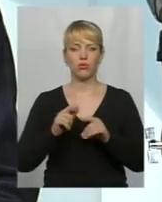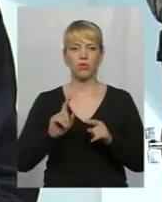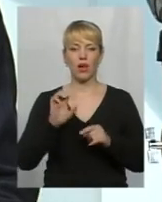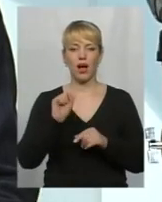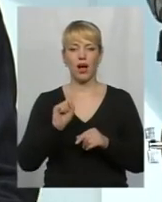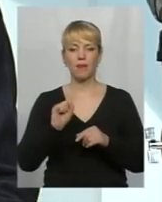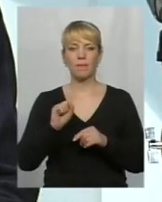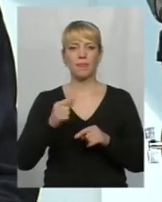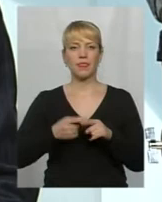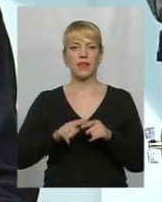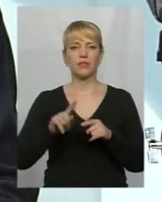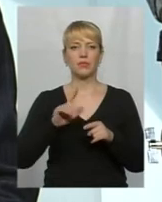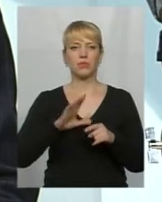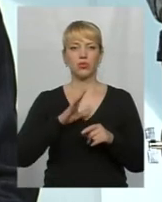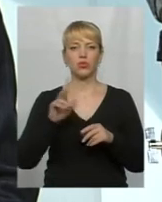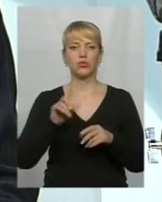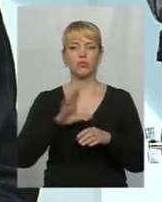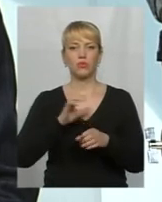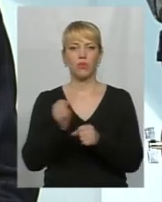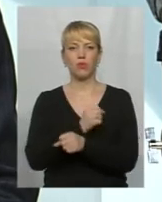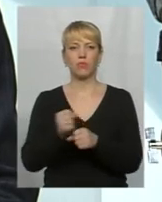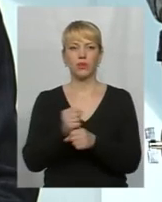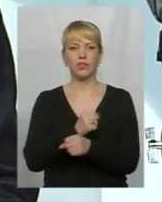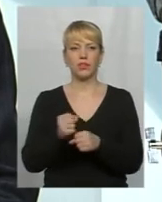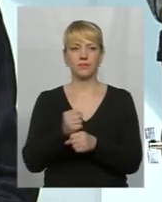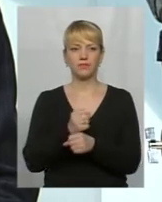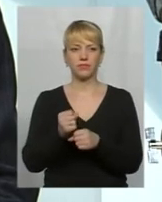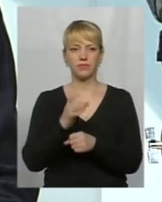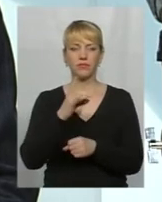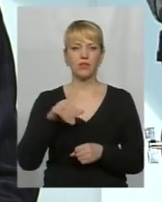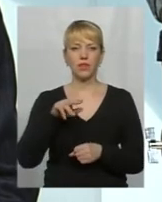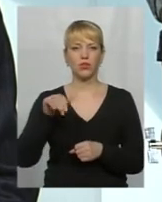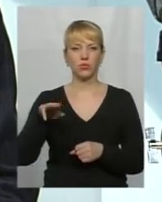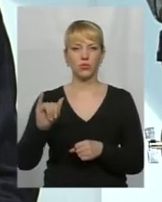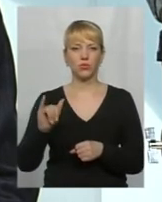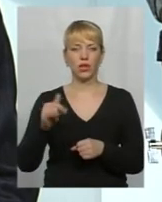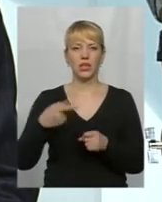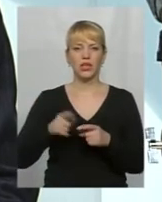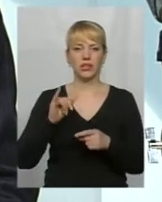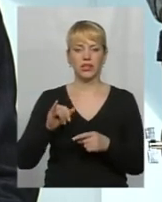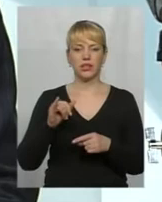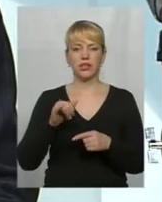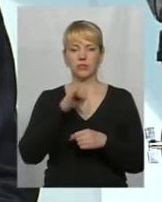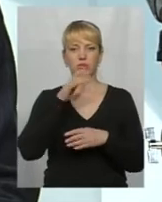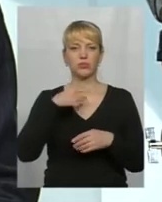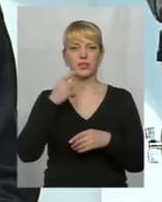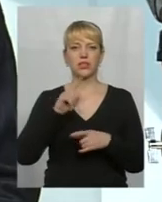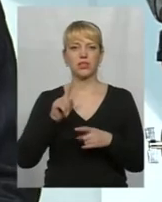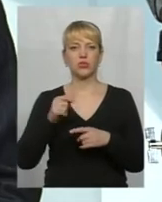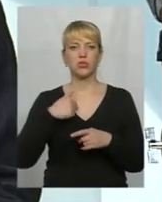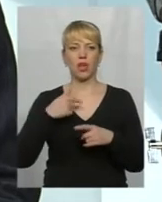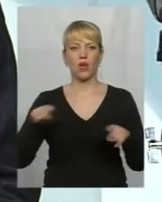відбулося побиття і розгін редуту. І, ну, якби, не можна сказати, що я